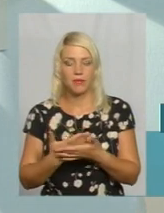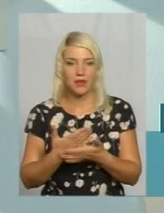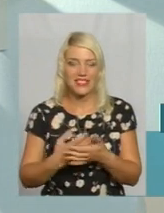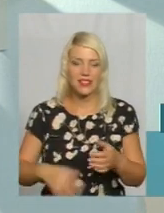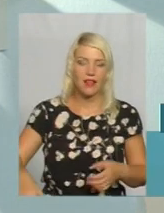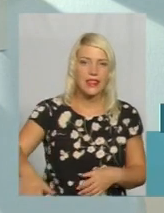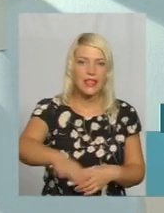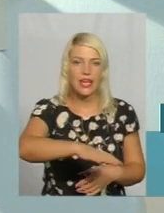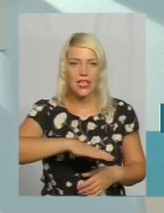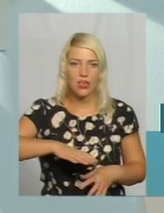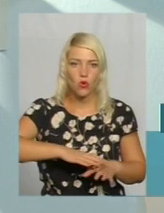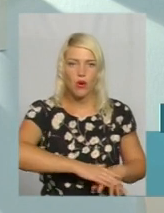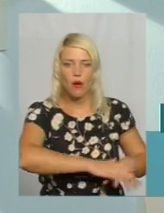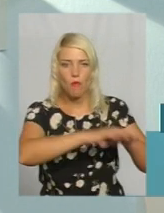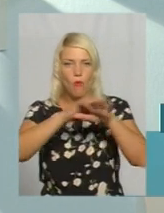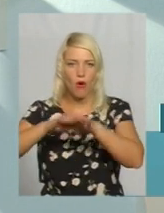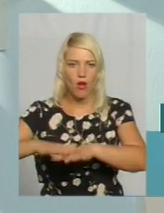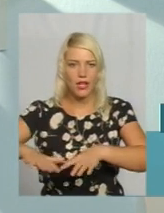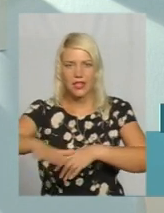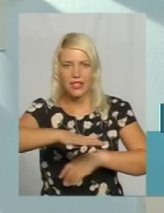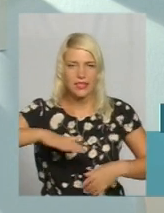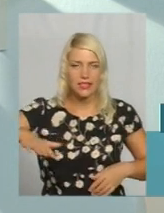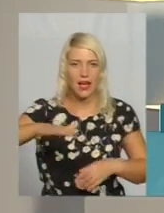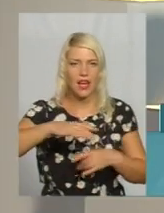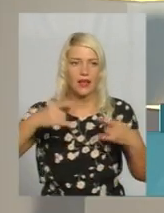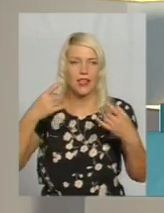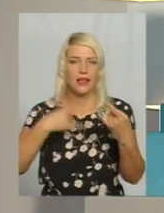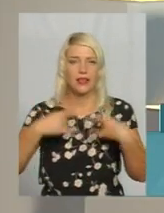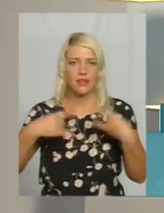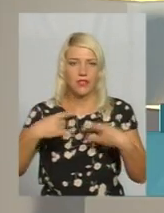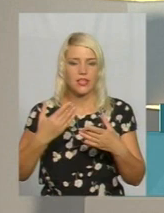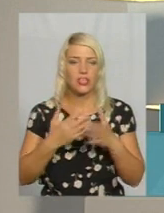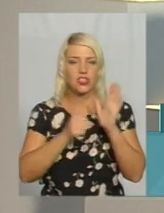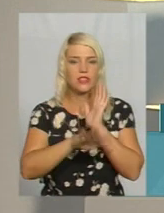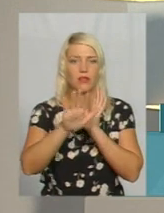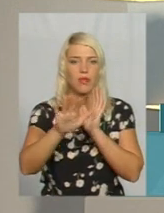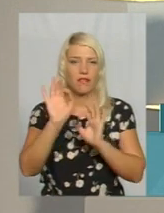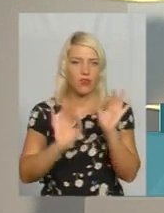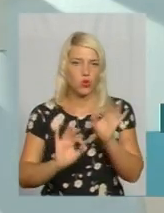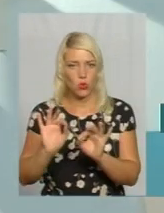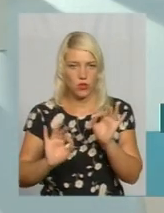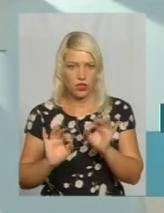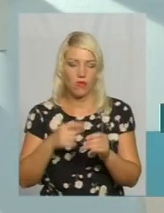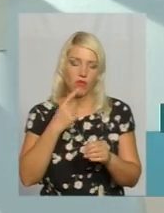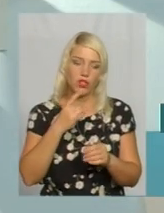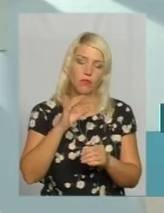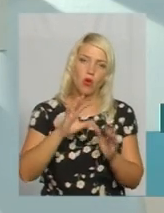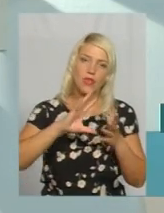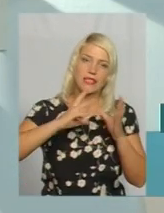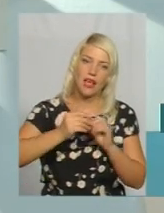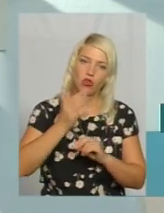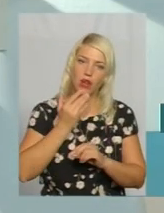цифровим сигналом в нашій області становить 65%, якщо говорити про загальнонаціональні канали, і десь